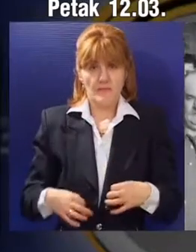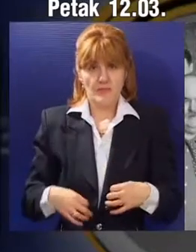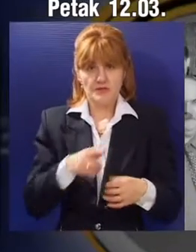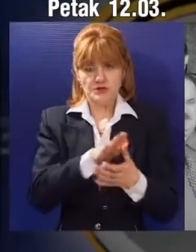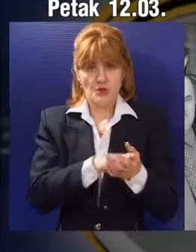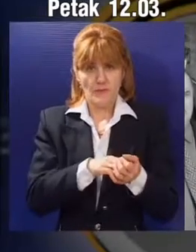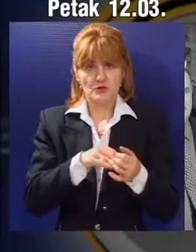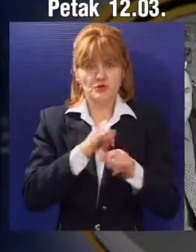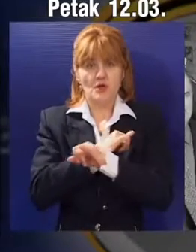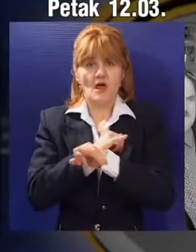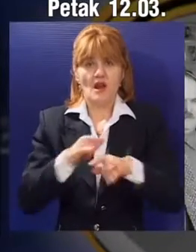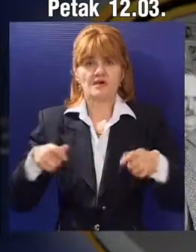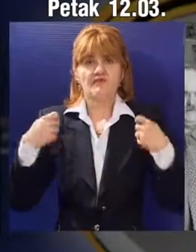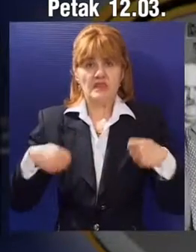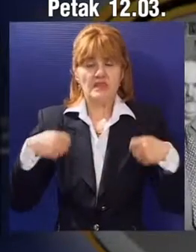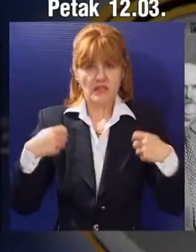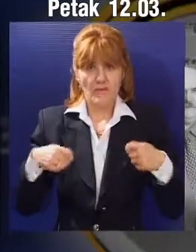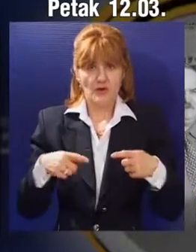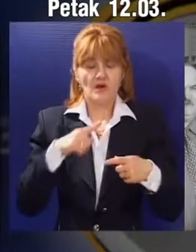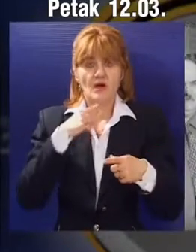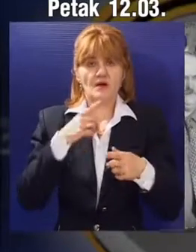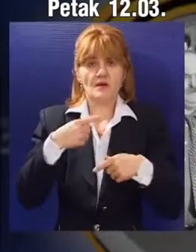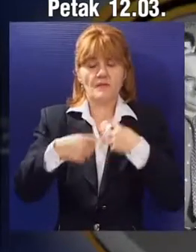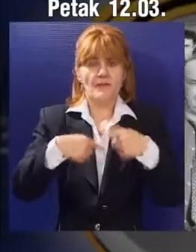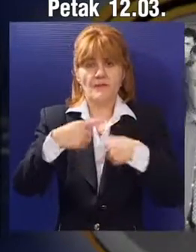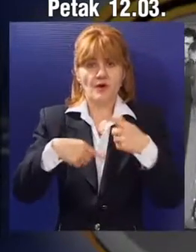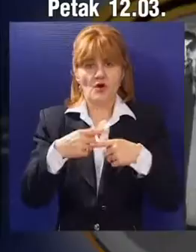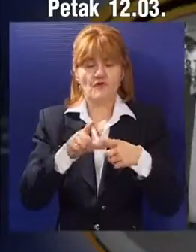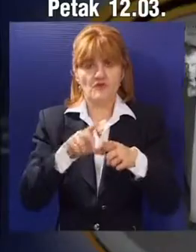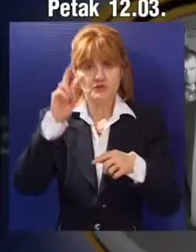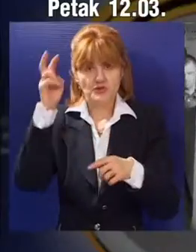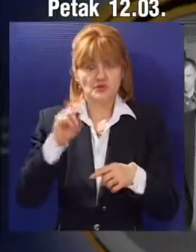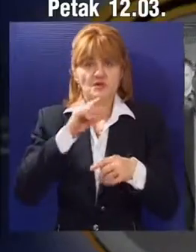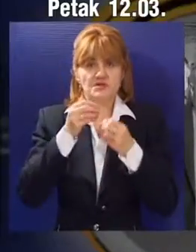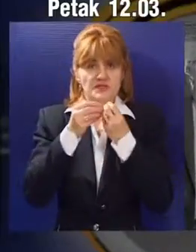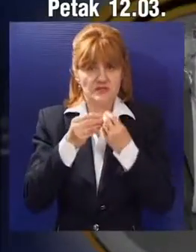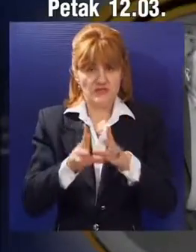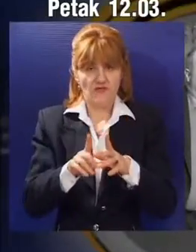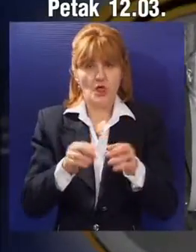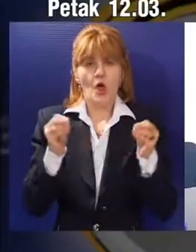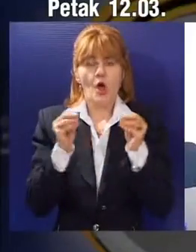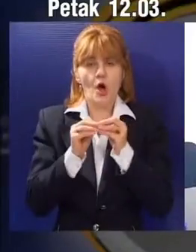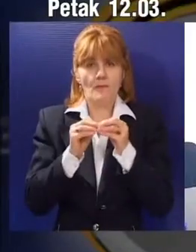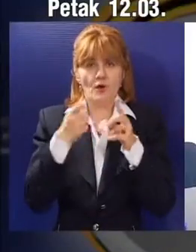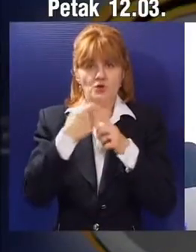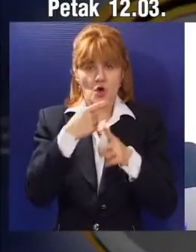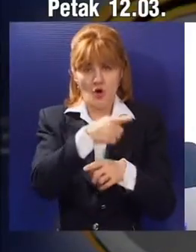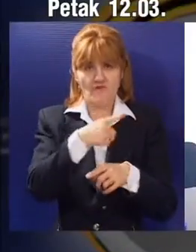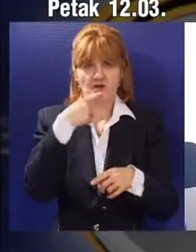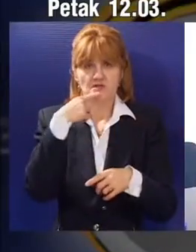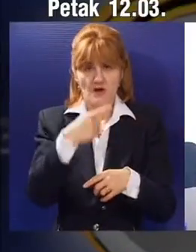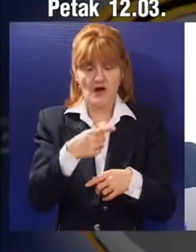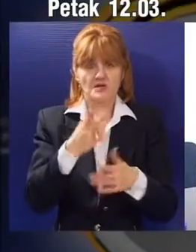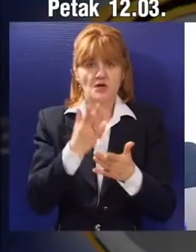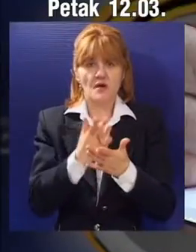otpočeo je proces demokratizacije društva i korenitih ekonomskih i socijalnih reformi. Subotički politikolog Boško Kovačević je od 1990.